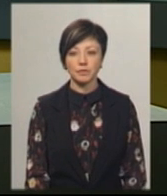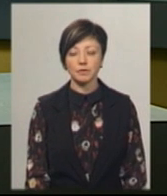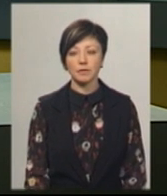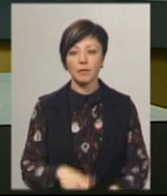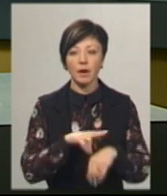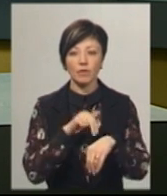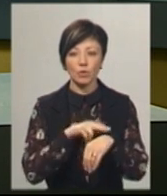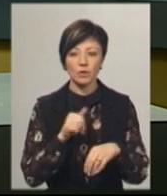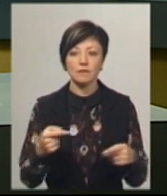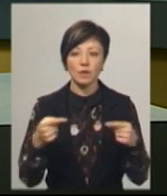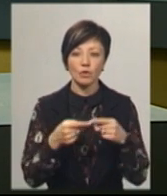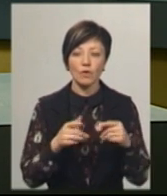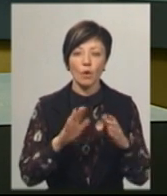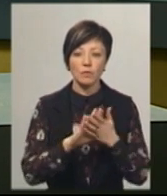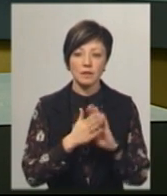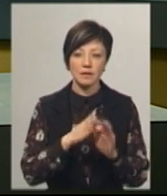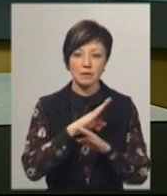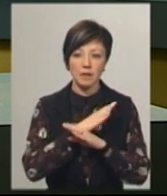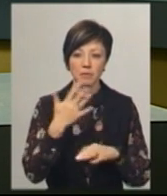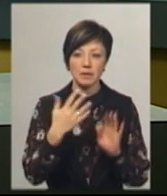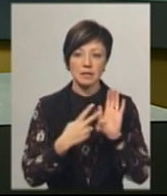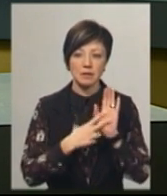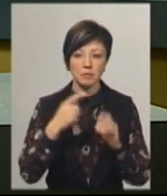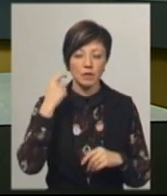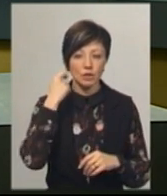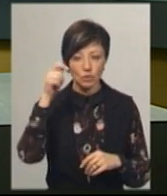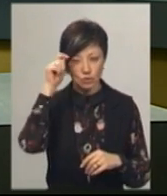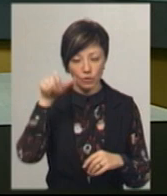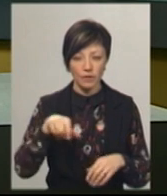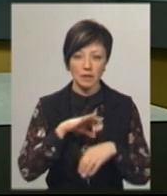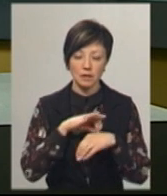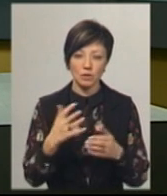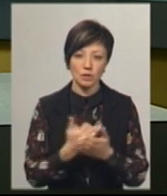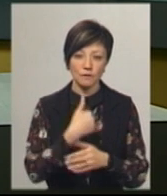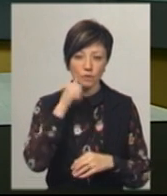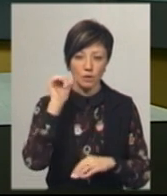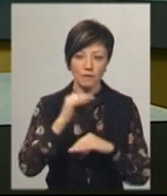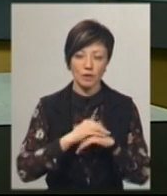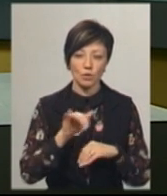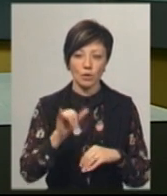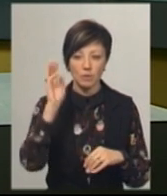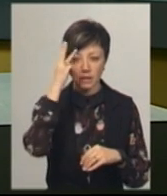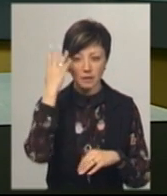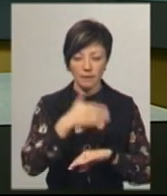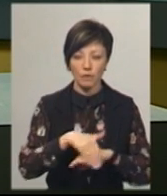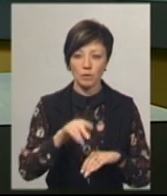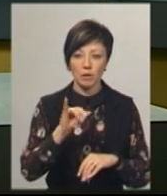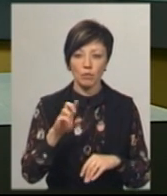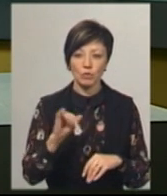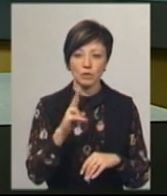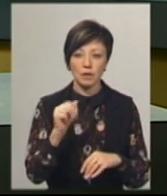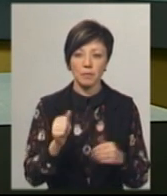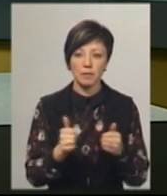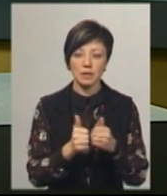Правоохоронці встановлюють обставини смерті 57-річного чоловіка, тіло якого знайшли вчора ввечері у Хмельницькому на вулиці Прибузькій